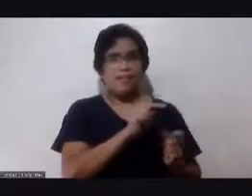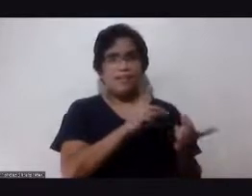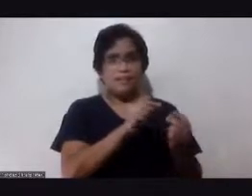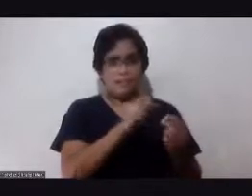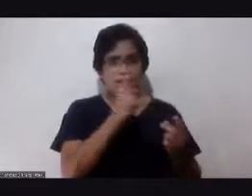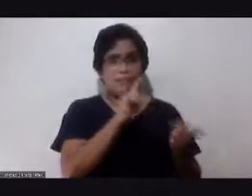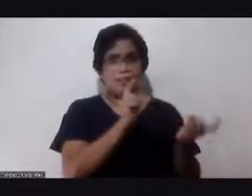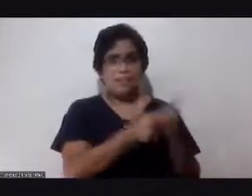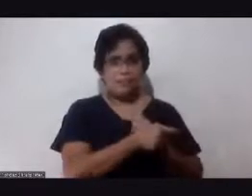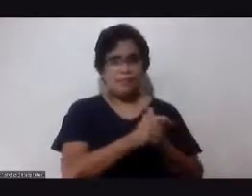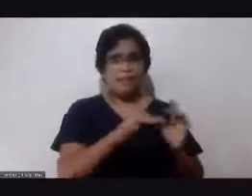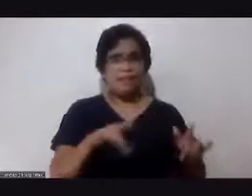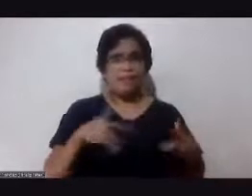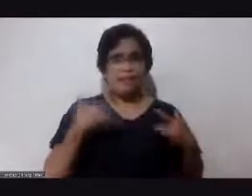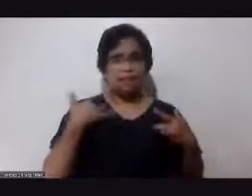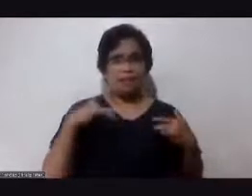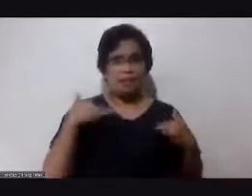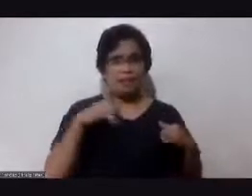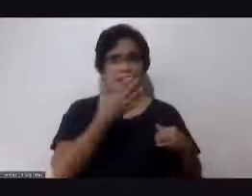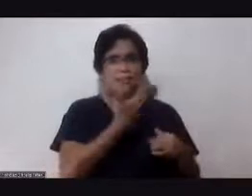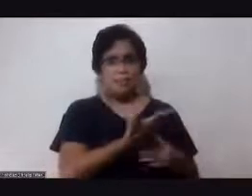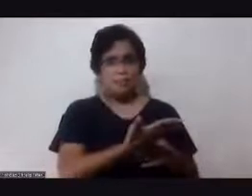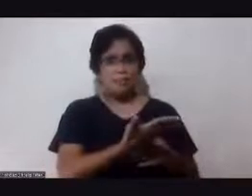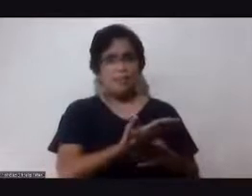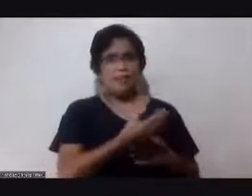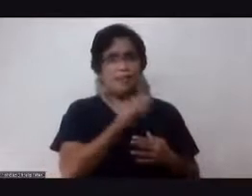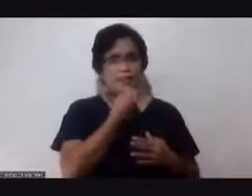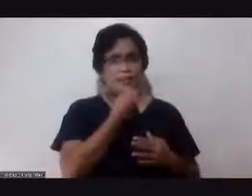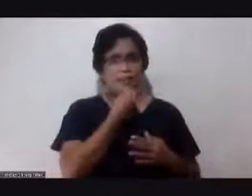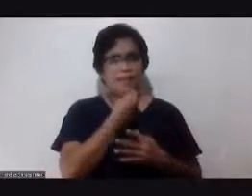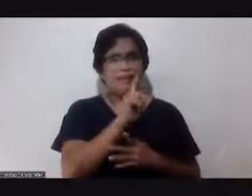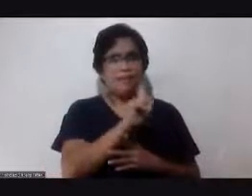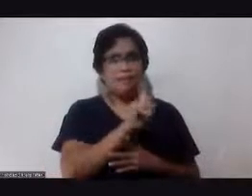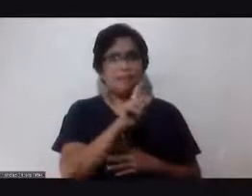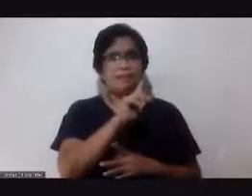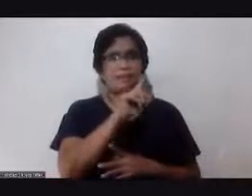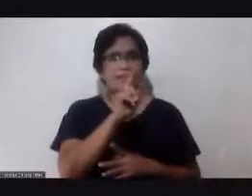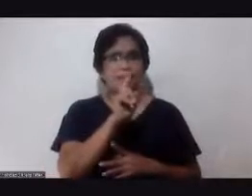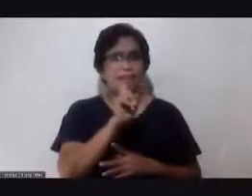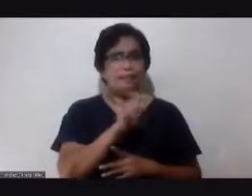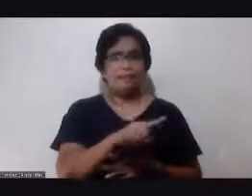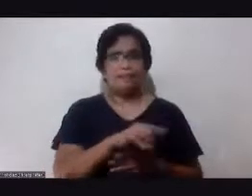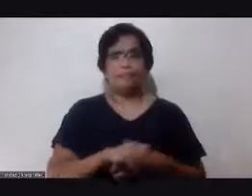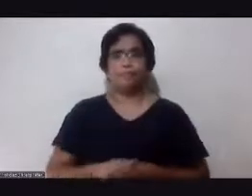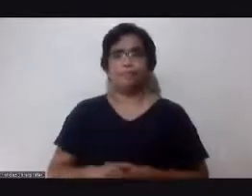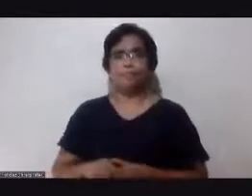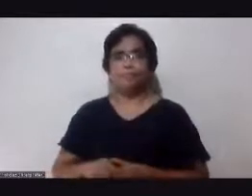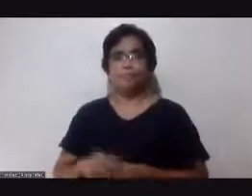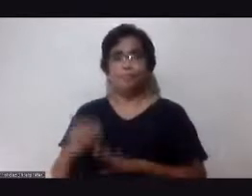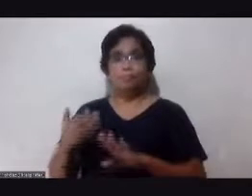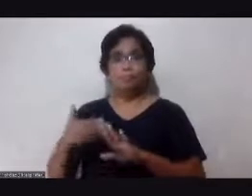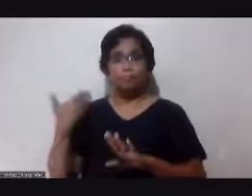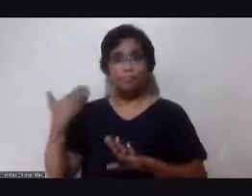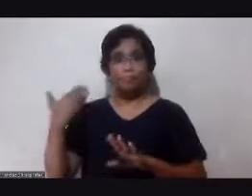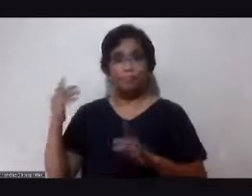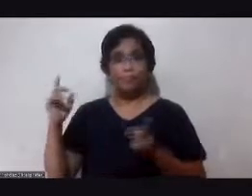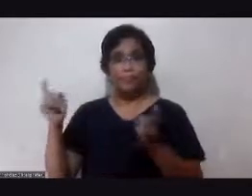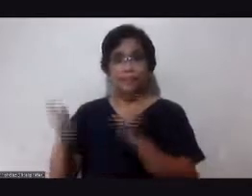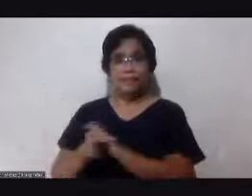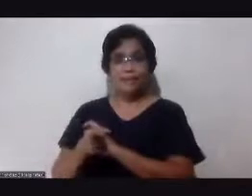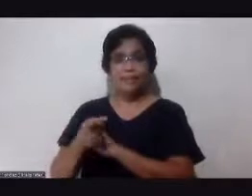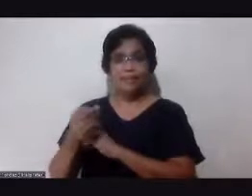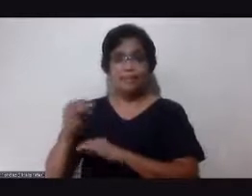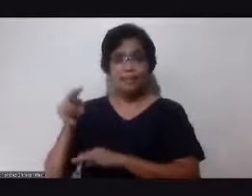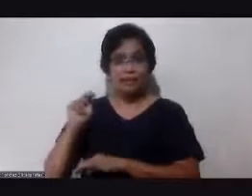lifestyle, sa kanilang mga pagkain. Ano yung masasabi mo dito, Brother Benson? Bago tayo makapagpabago, kailangan natin